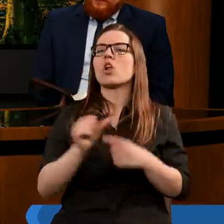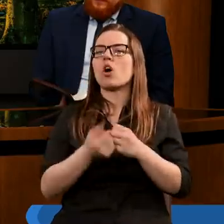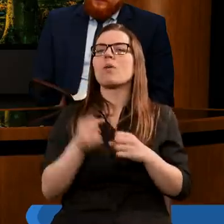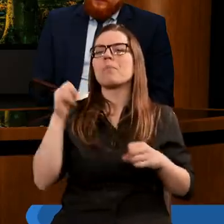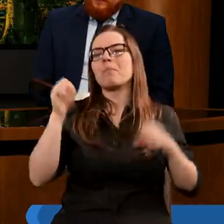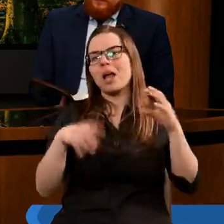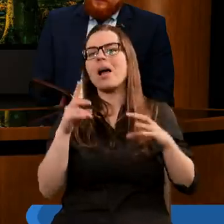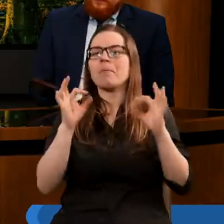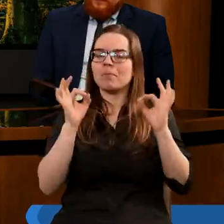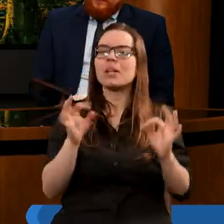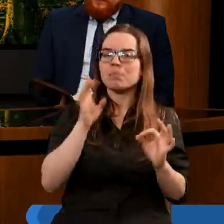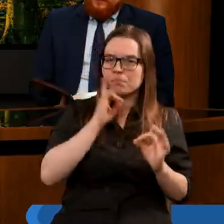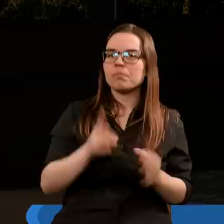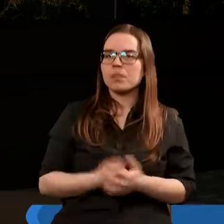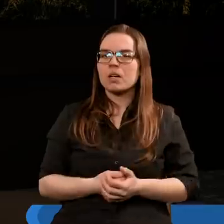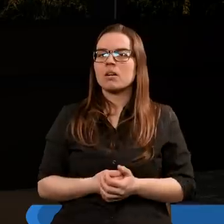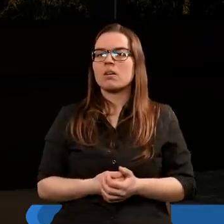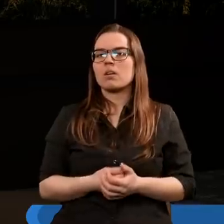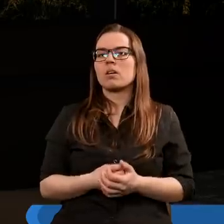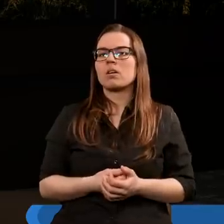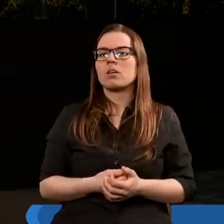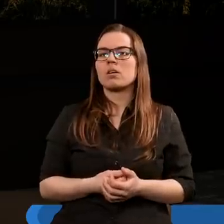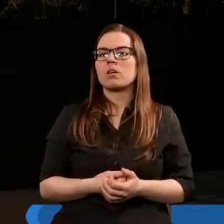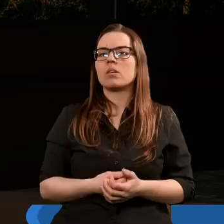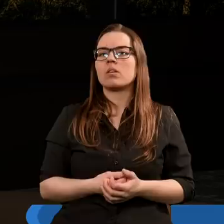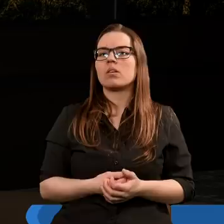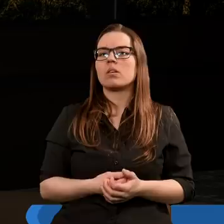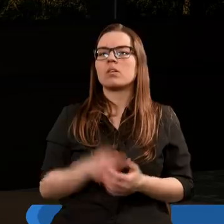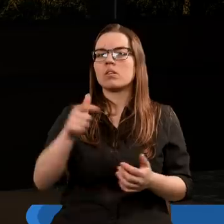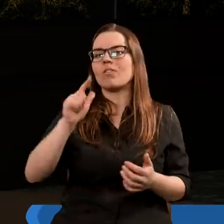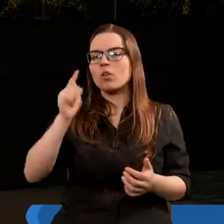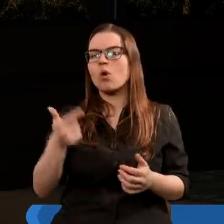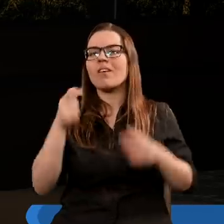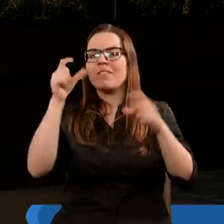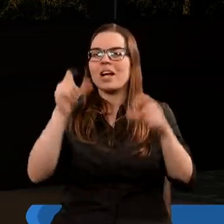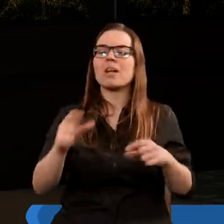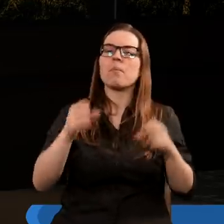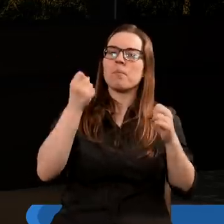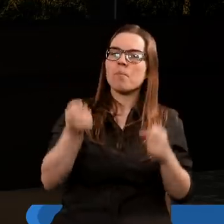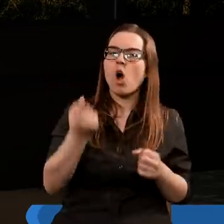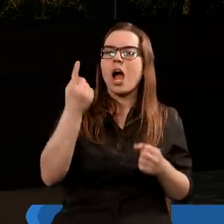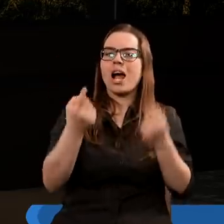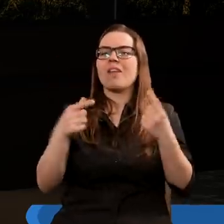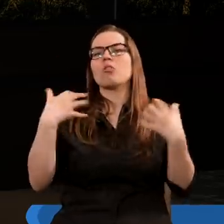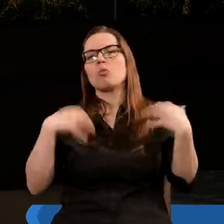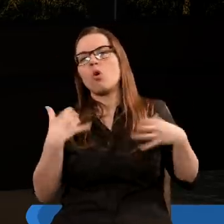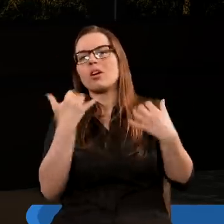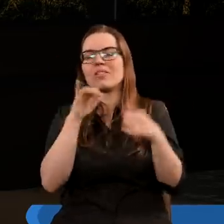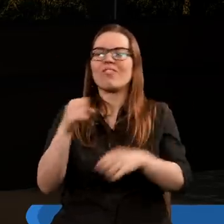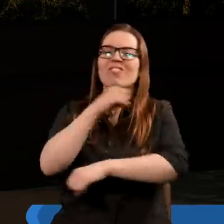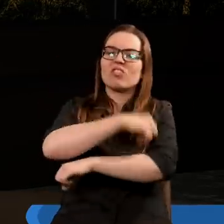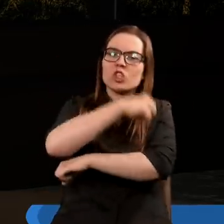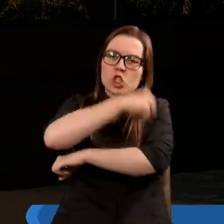plagi takie literalne. Bo czytamy w tym drugim wersecie, że pojawiły się złośliwe i odrażające